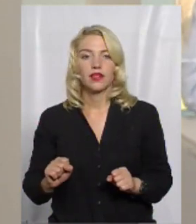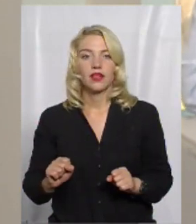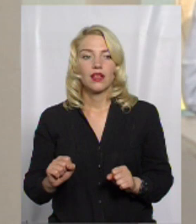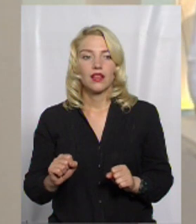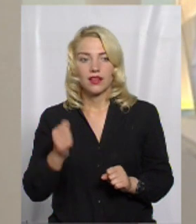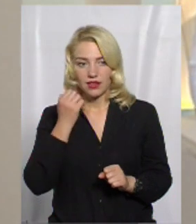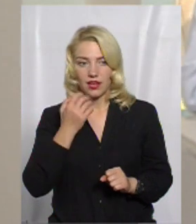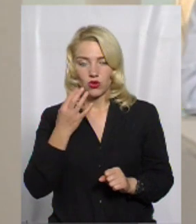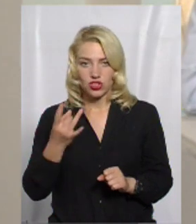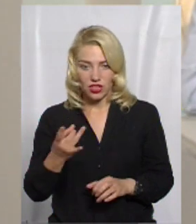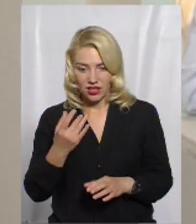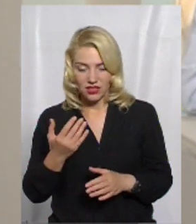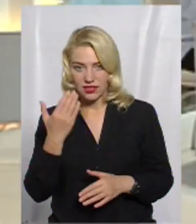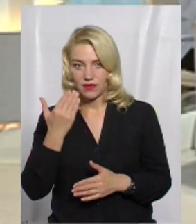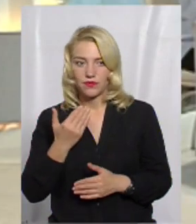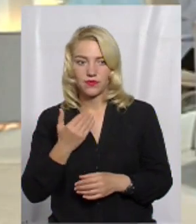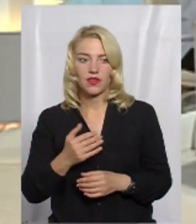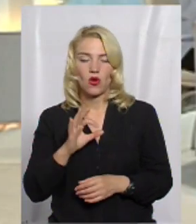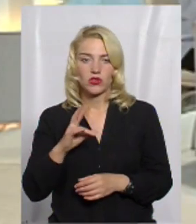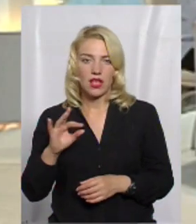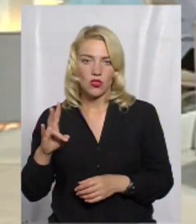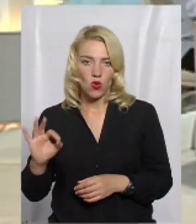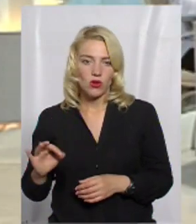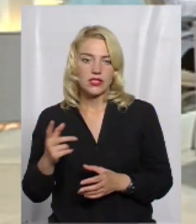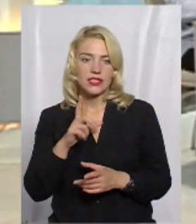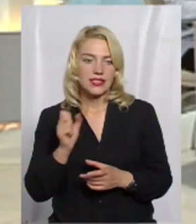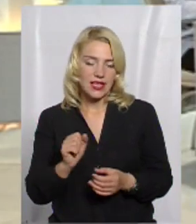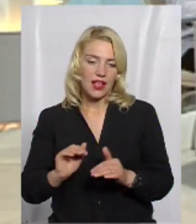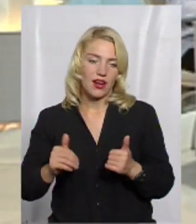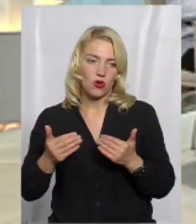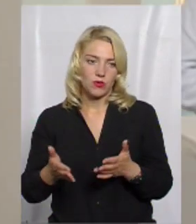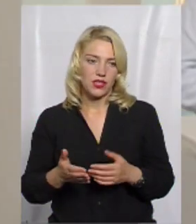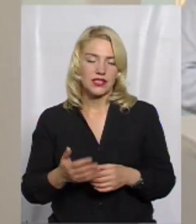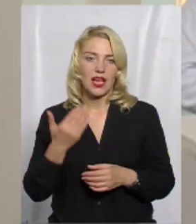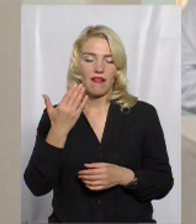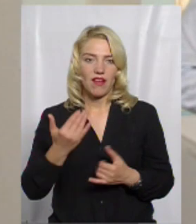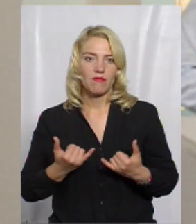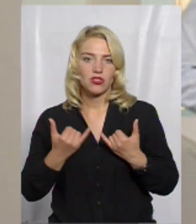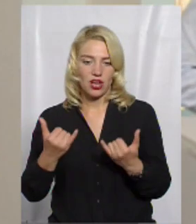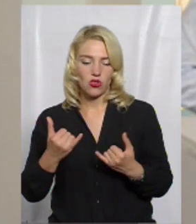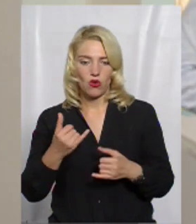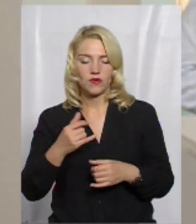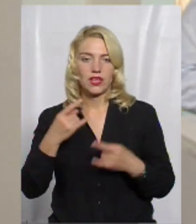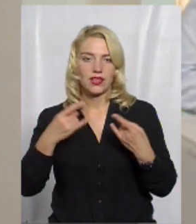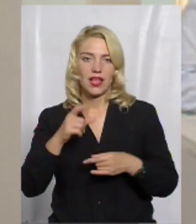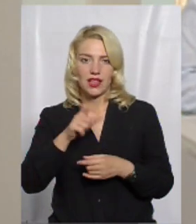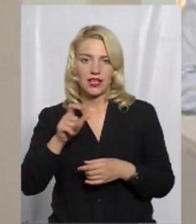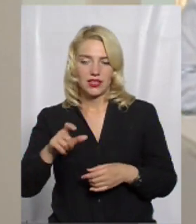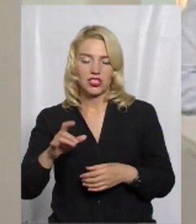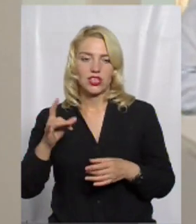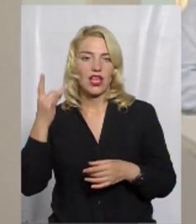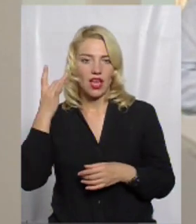Дякую вам ще раз, пані Оксано, за рекомендації. А вам, шановні телеглядачі і